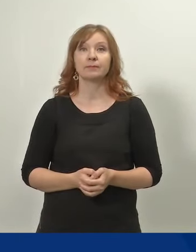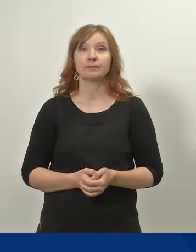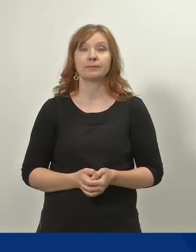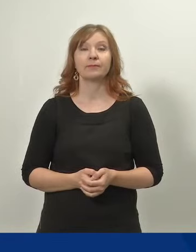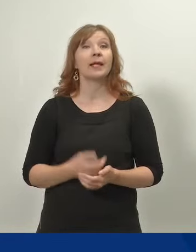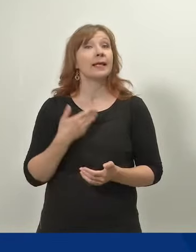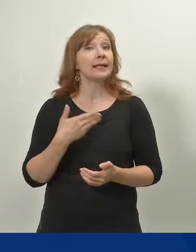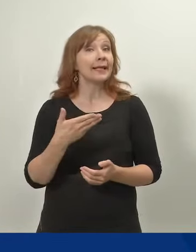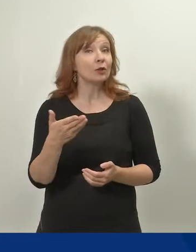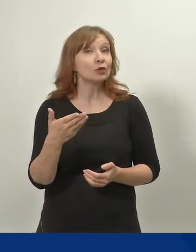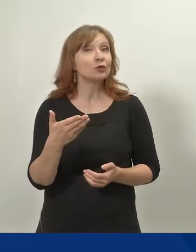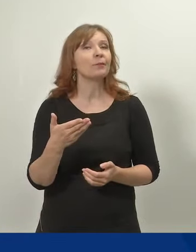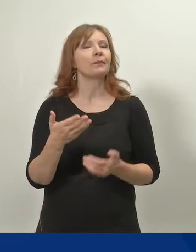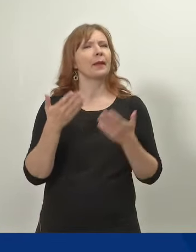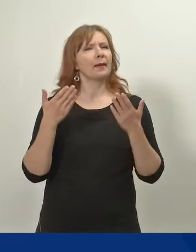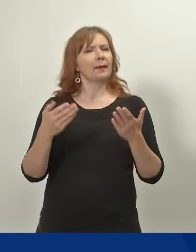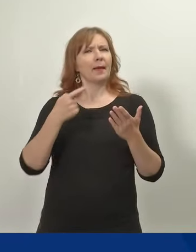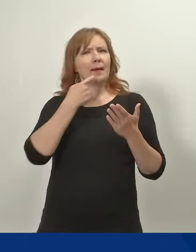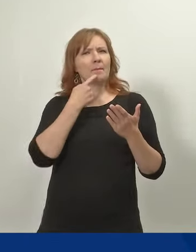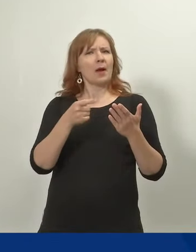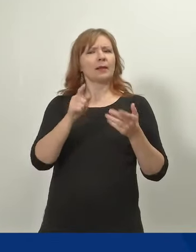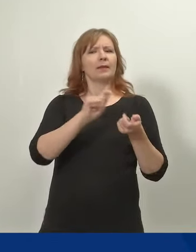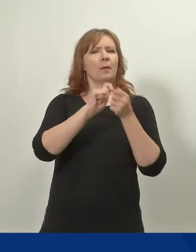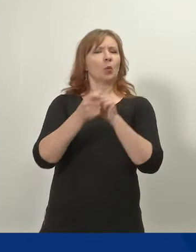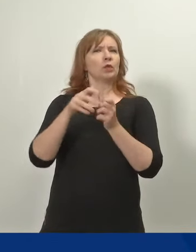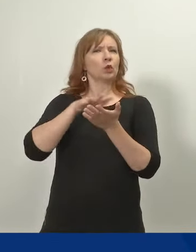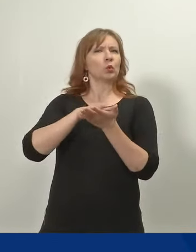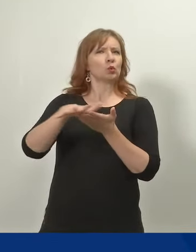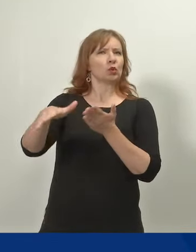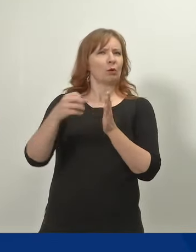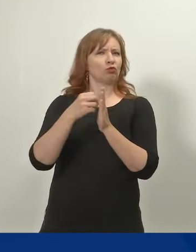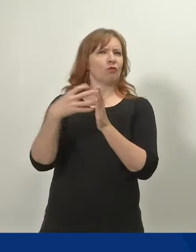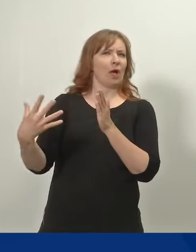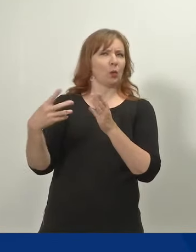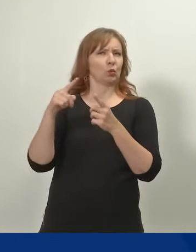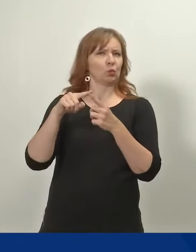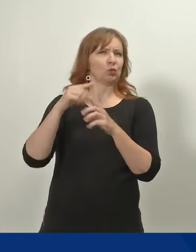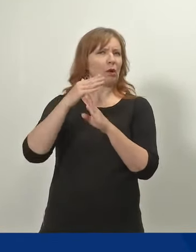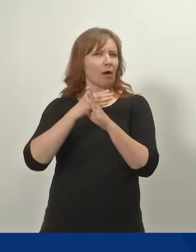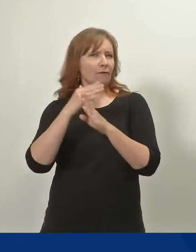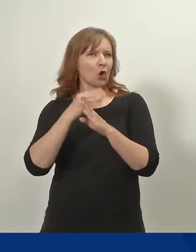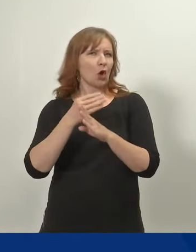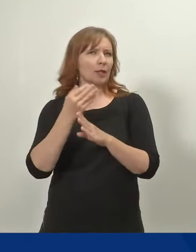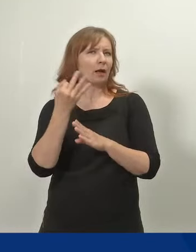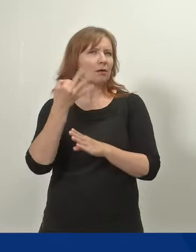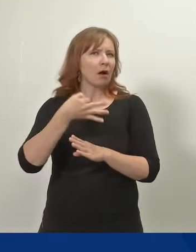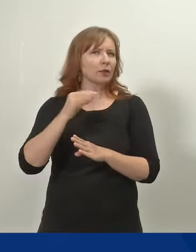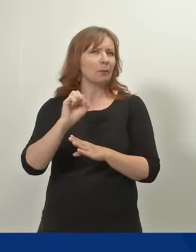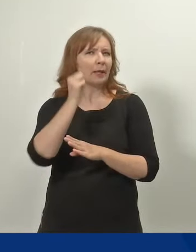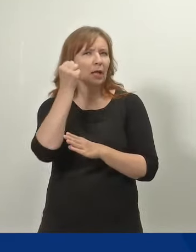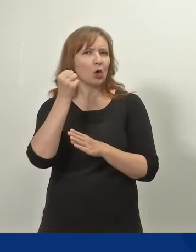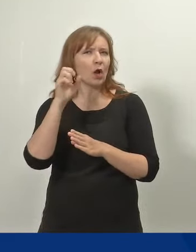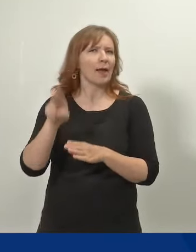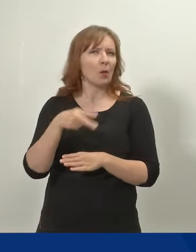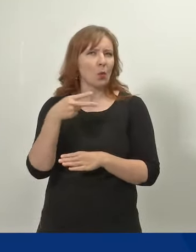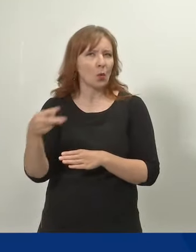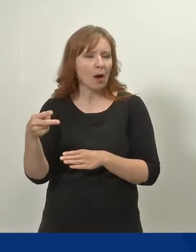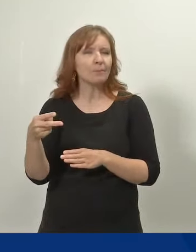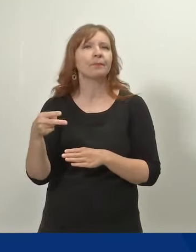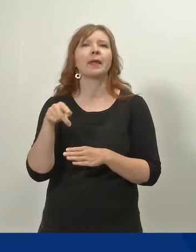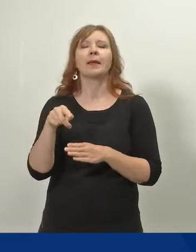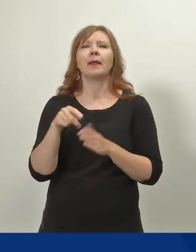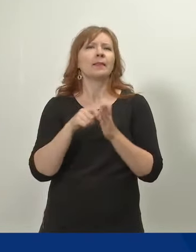Kiitos. Tässä mainittiin uudistuksen kustannusvaikutuksiksi arvioilta 80 miljoonaa euroa. Tässä